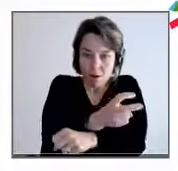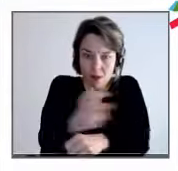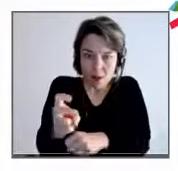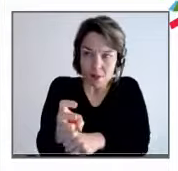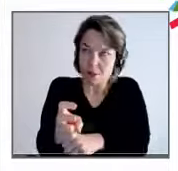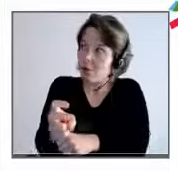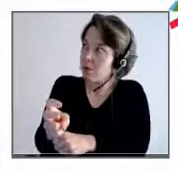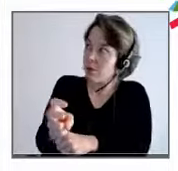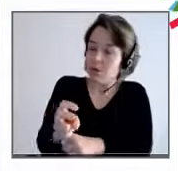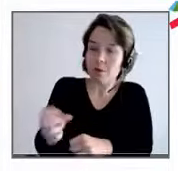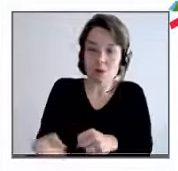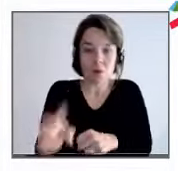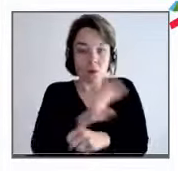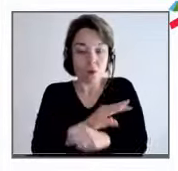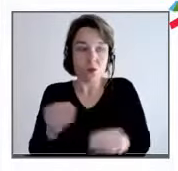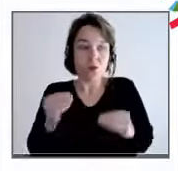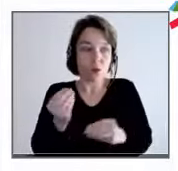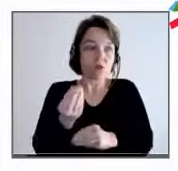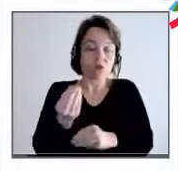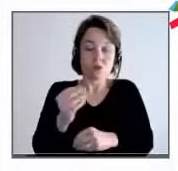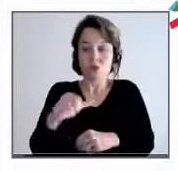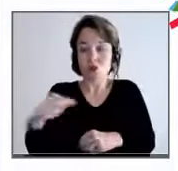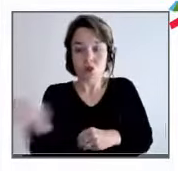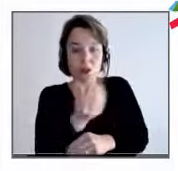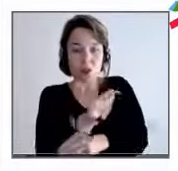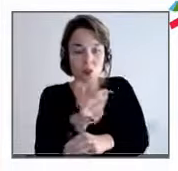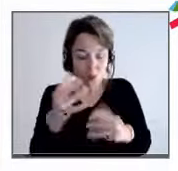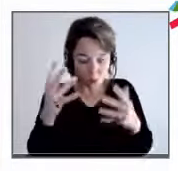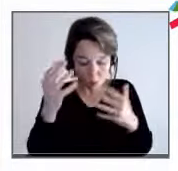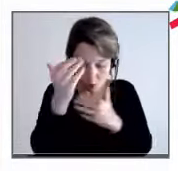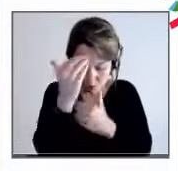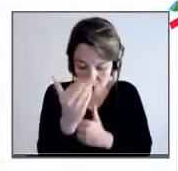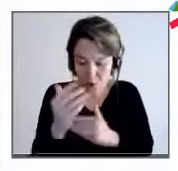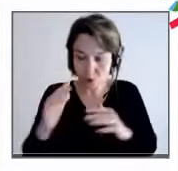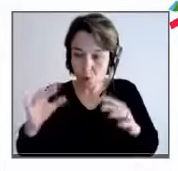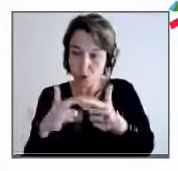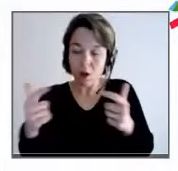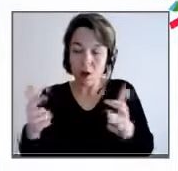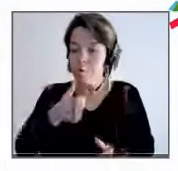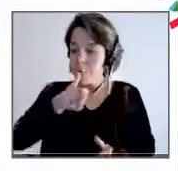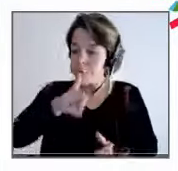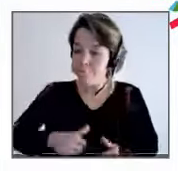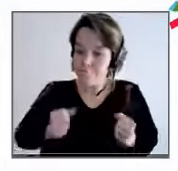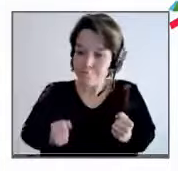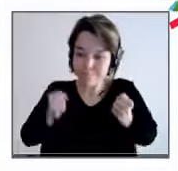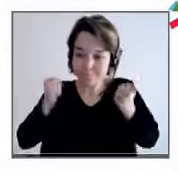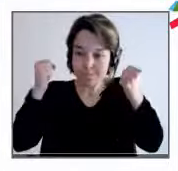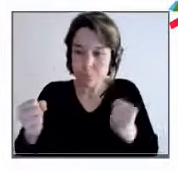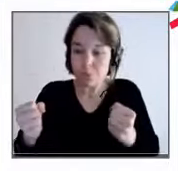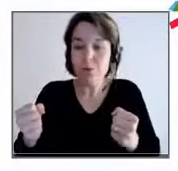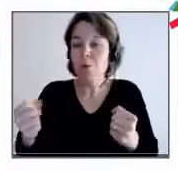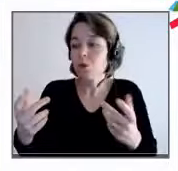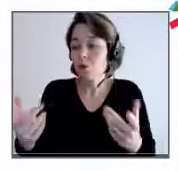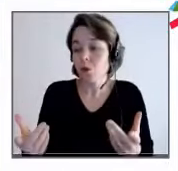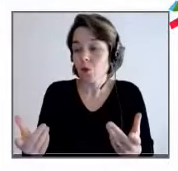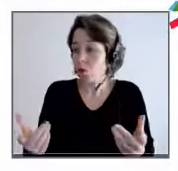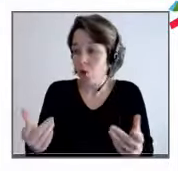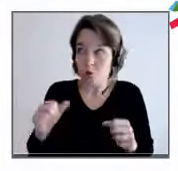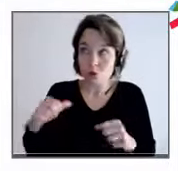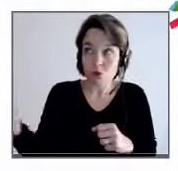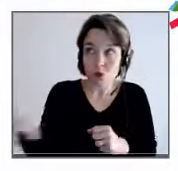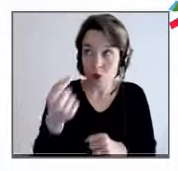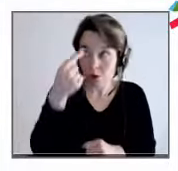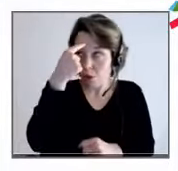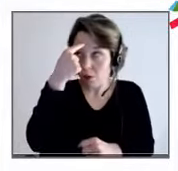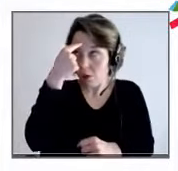sécurité physique, d'où la nécessité d'une action commune, qu'on se sente menacé aussi dans sa liberté psychologique, d'où la nécessité d'une action